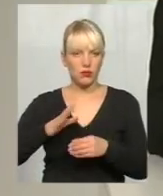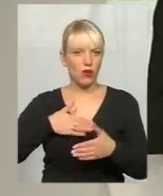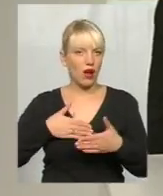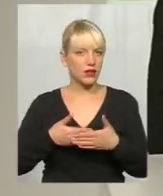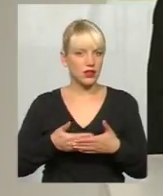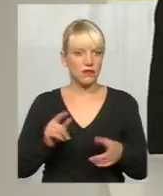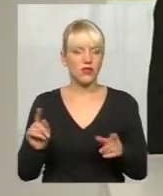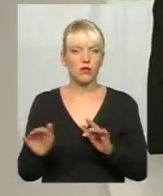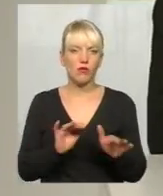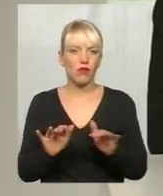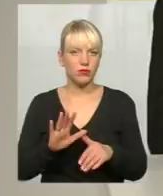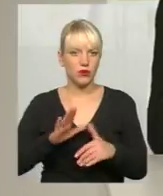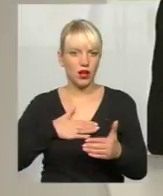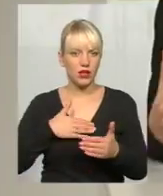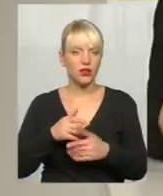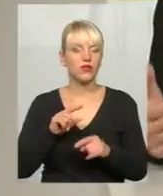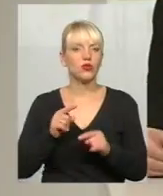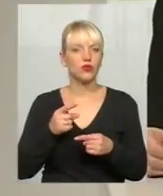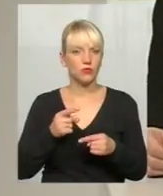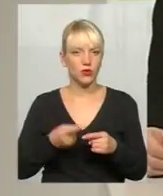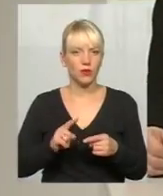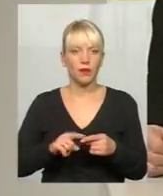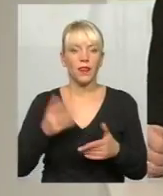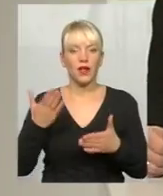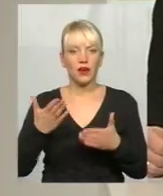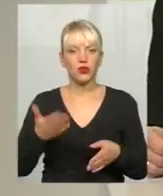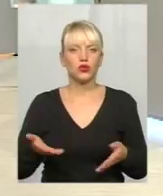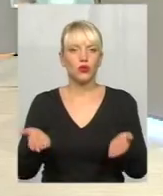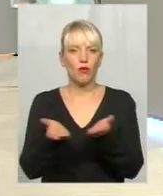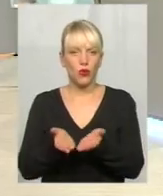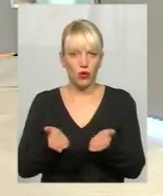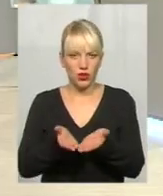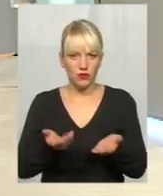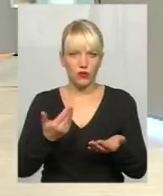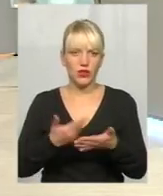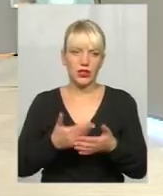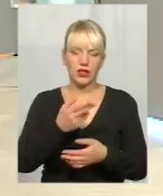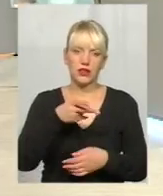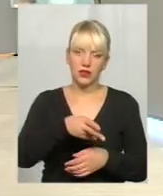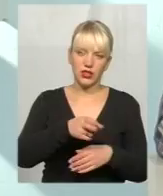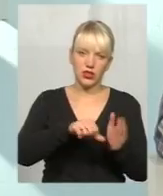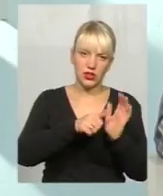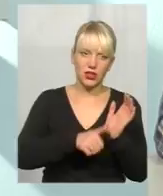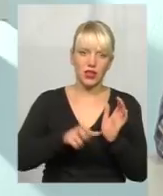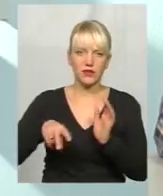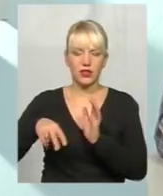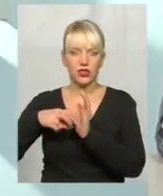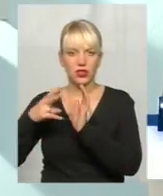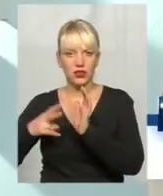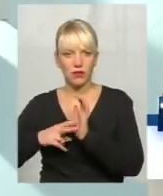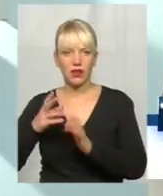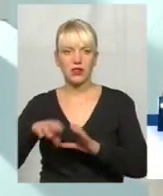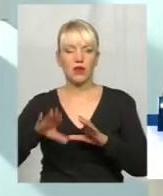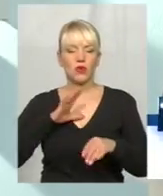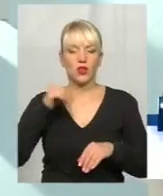От з чим це можна пов'язати? Якщо порівнювати, от в 2016 році, рік тому в грудні проходили теж